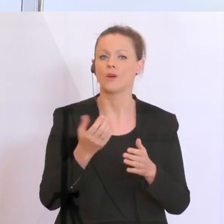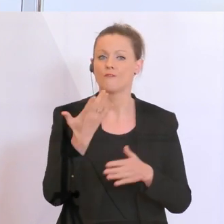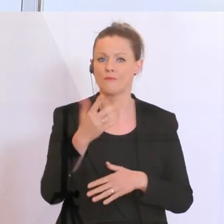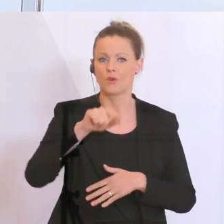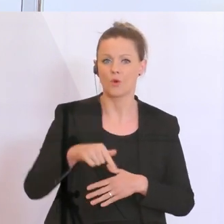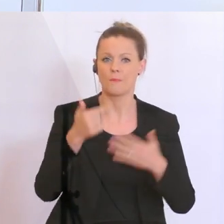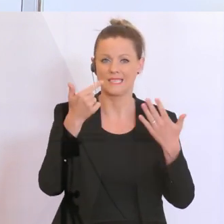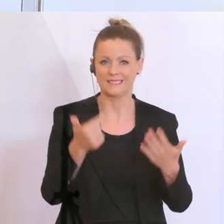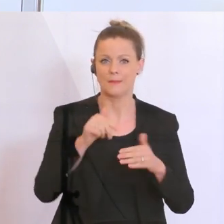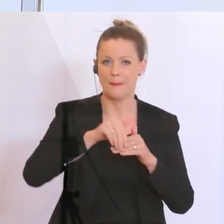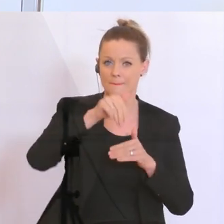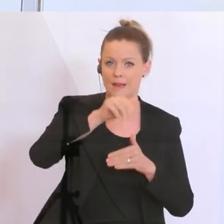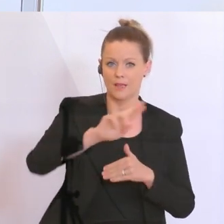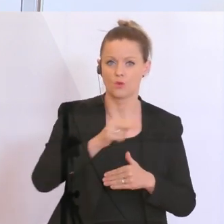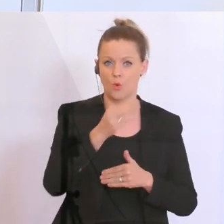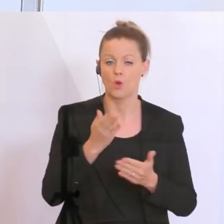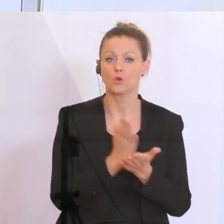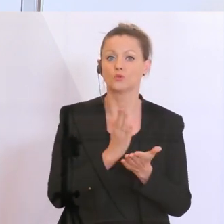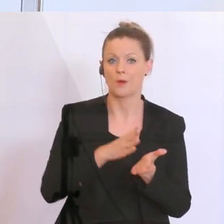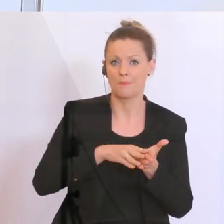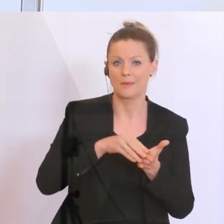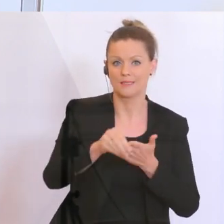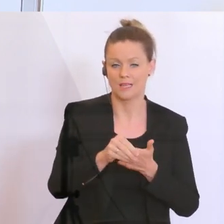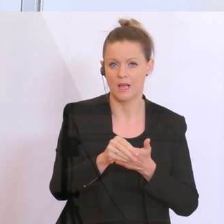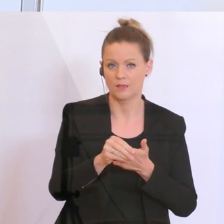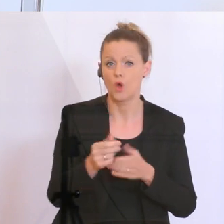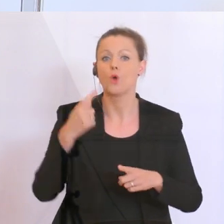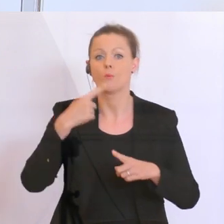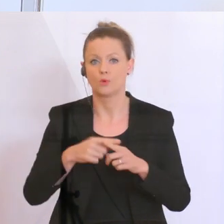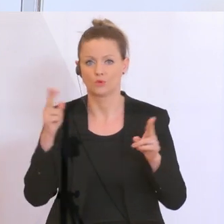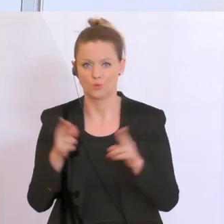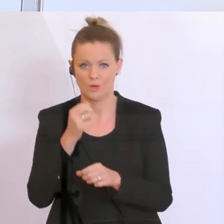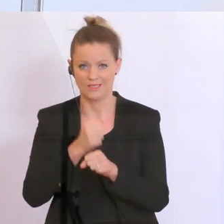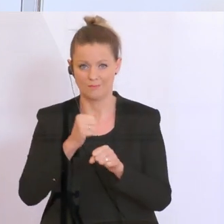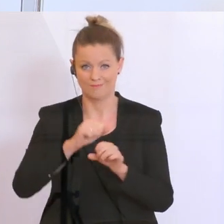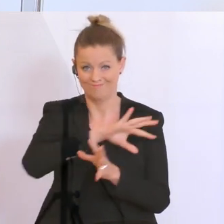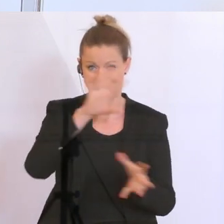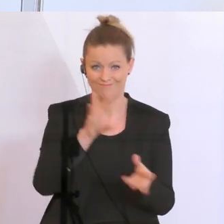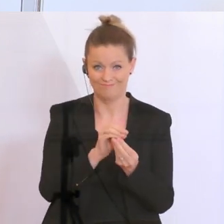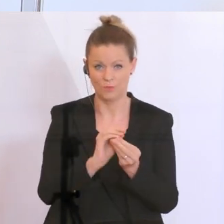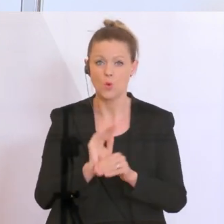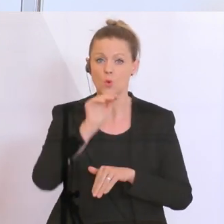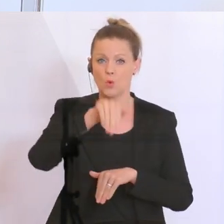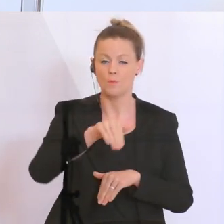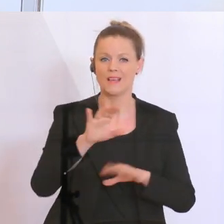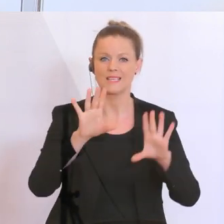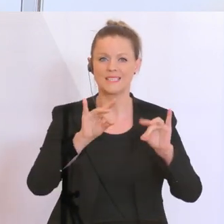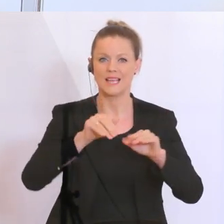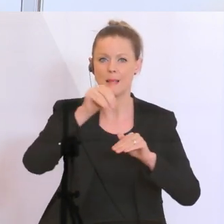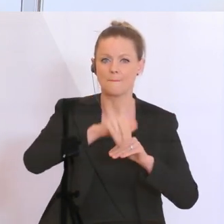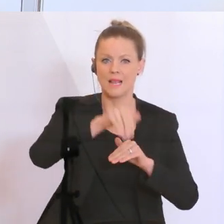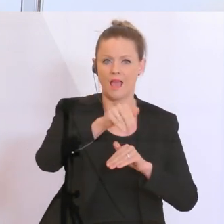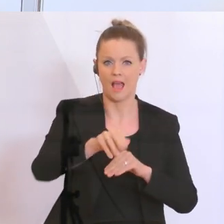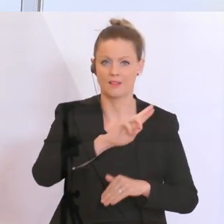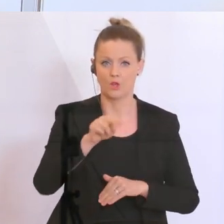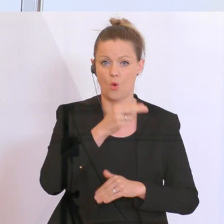Milliarden Euro finanziert worden. Wenn man dann noch die Kurzarbeiter zurechnet, sind es mittlerweile über 10 Milliarden Euro, die